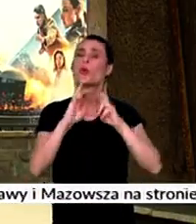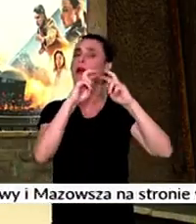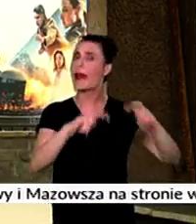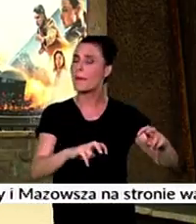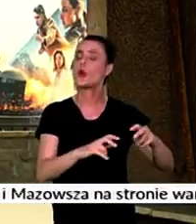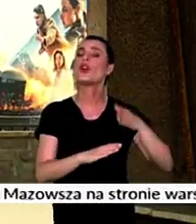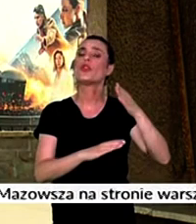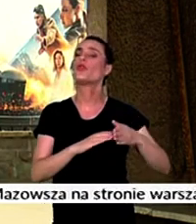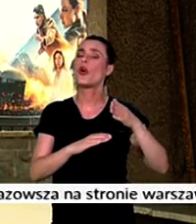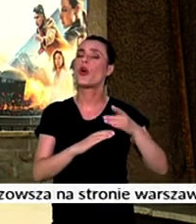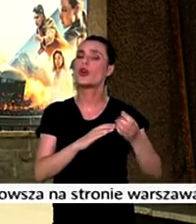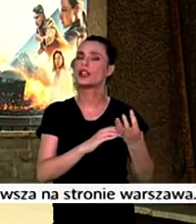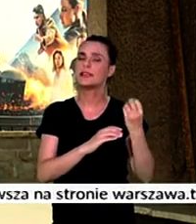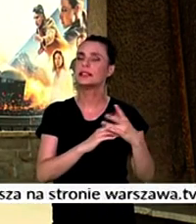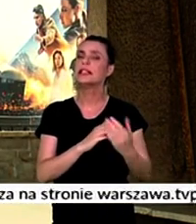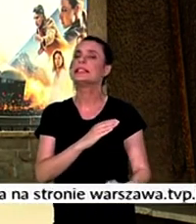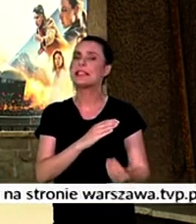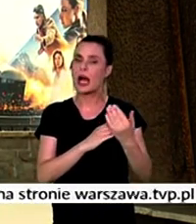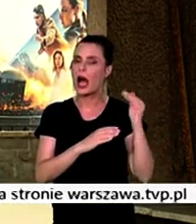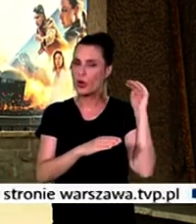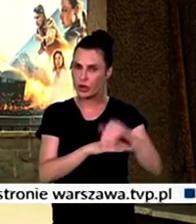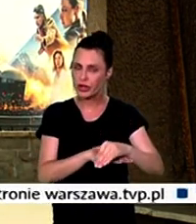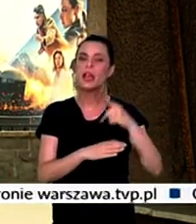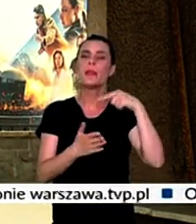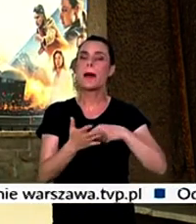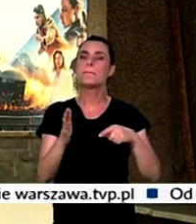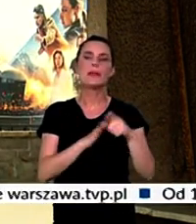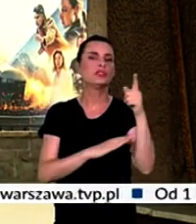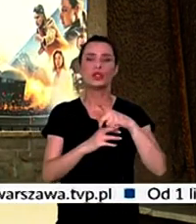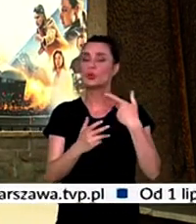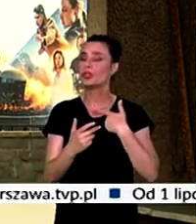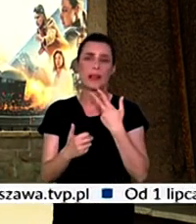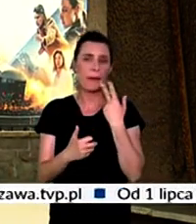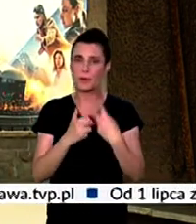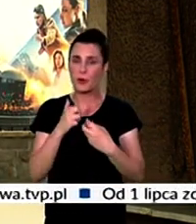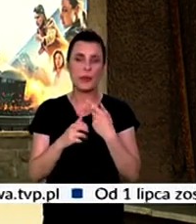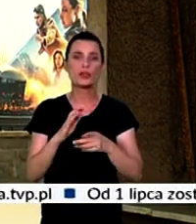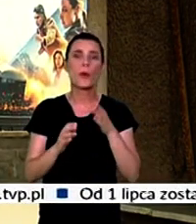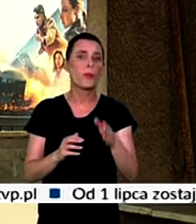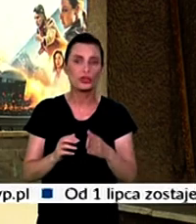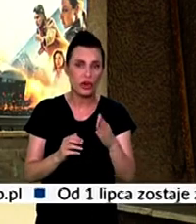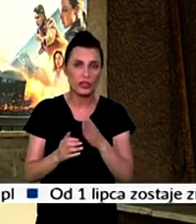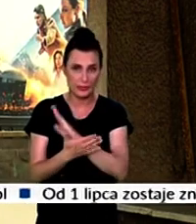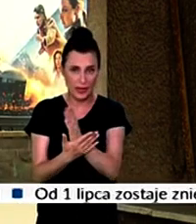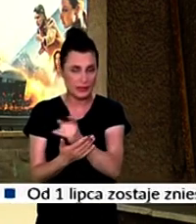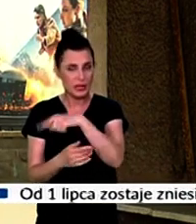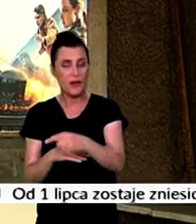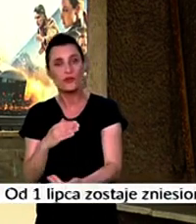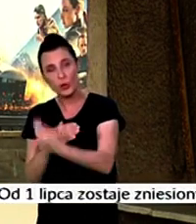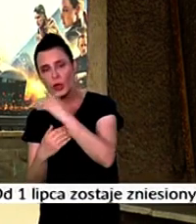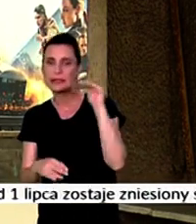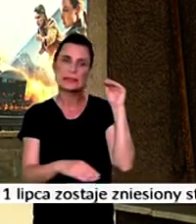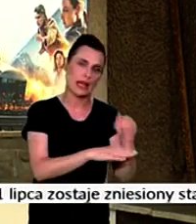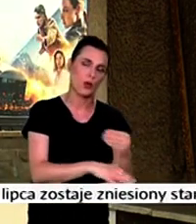zachodniego i budową tunelu tramwajowego, pasażerowie stracili praktycznie możliwość jazdy pociągami pomiędzy wschodnią i